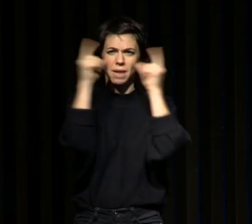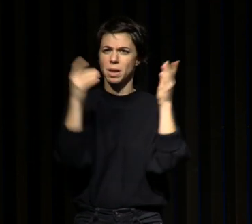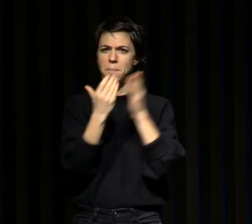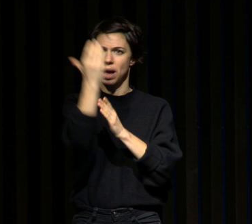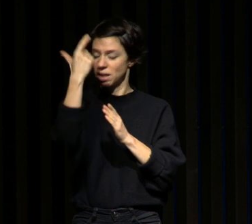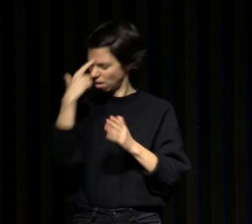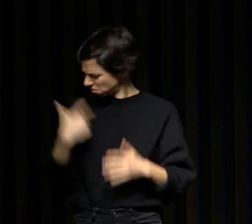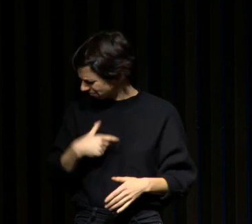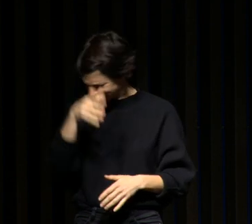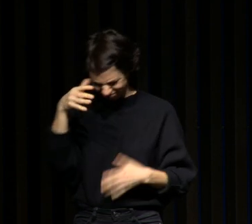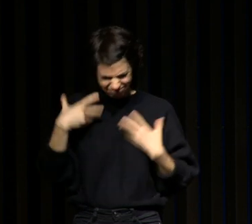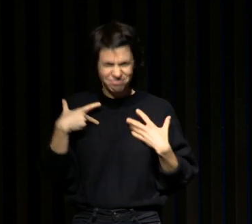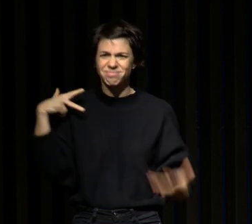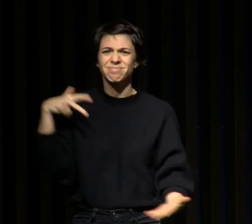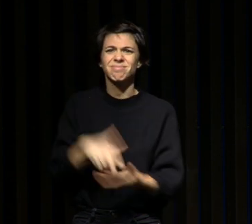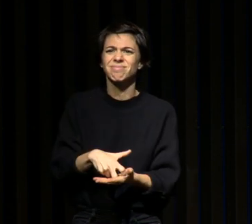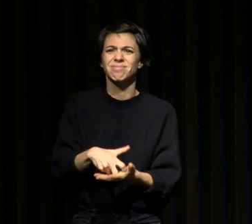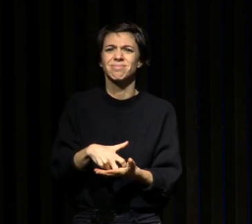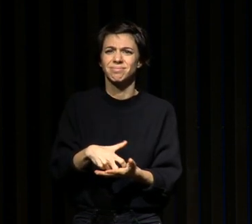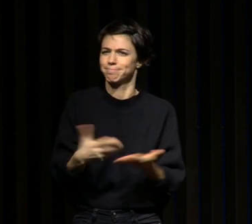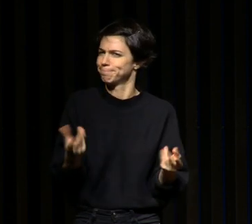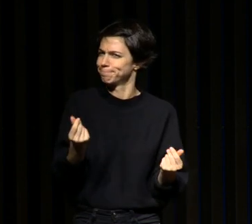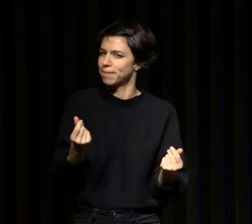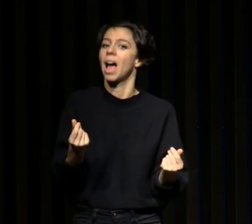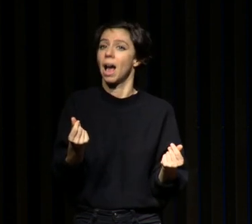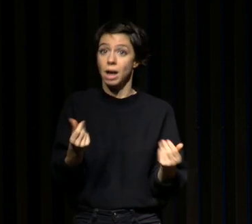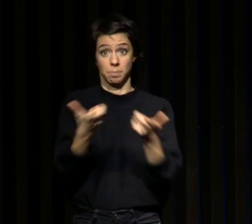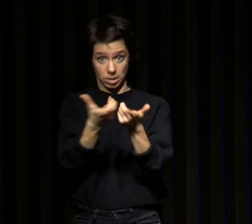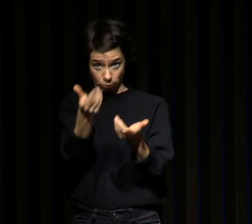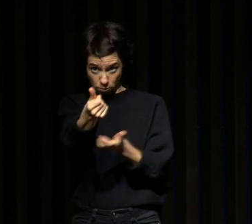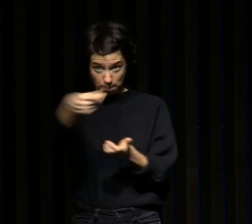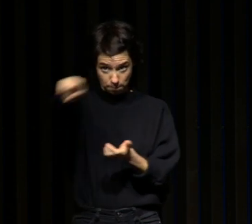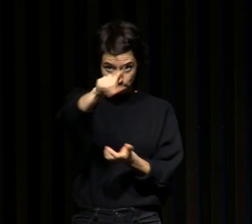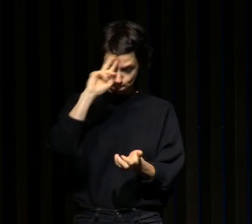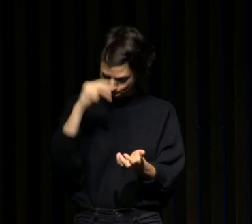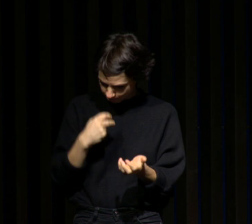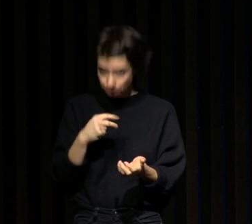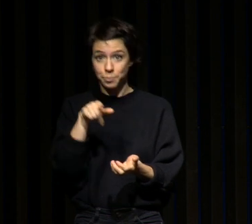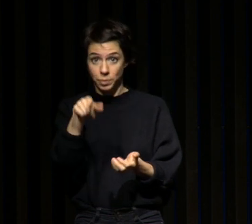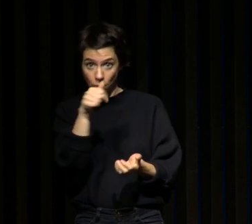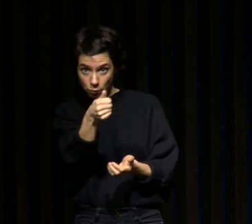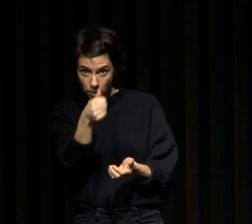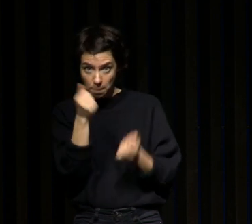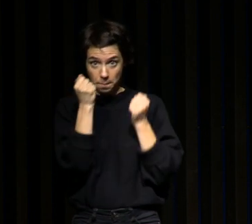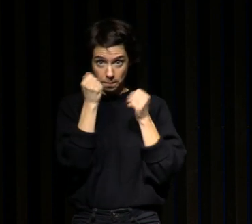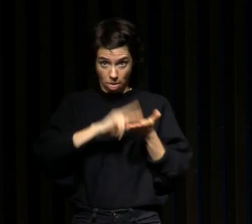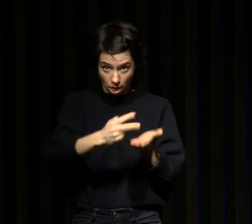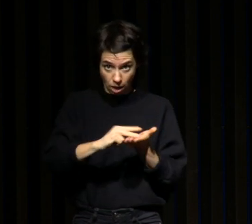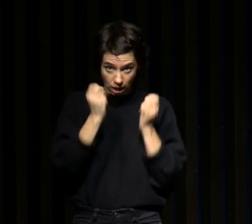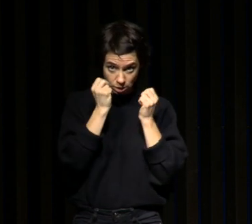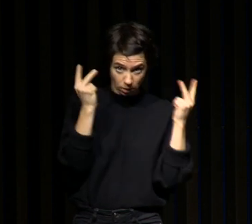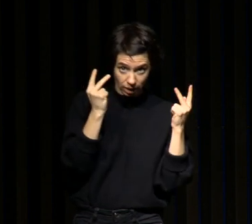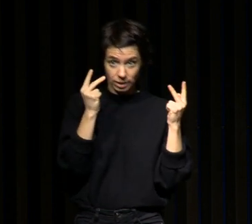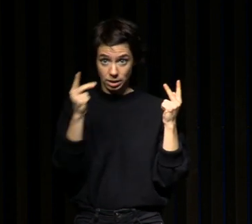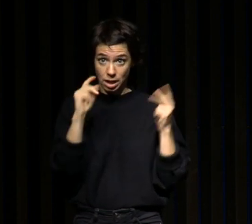majeur que je vous livre aujourd'hui c'est que si vous êtes insomniaque et que le matin vous êtes fatigué il y un réel enjeu à